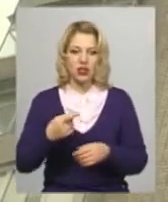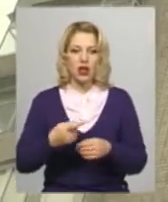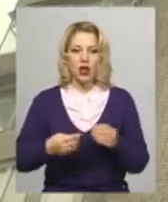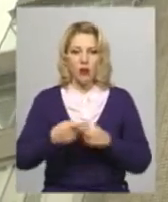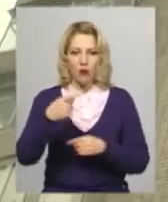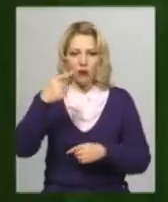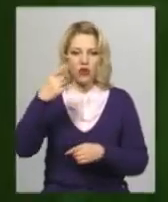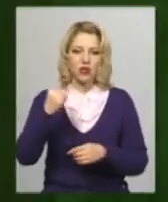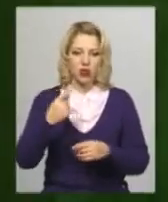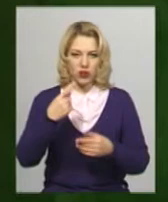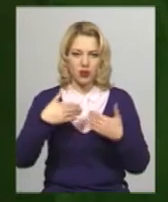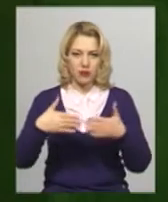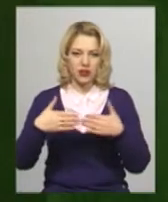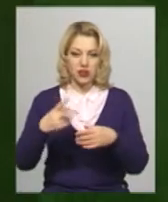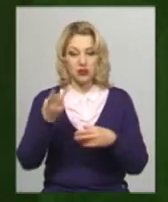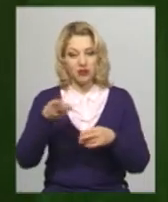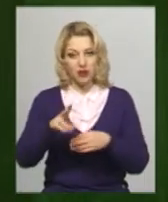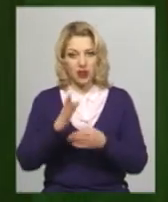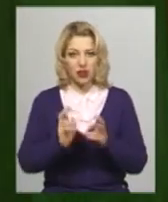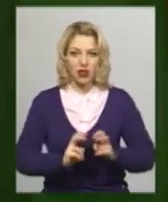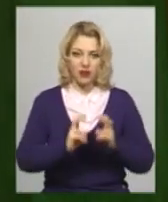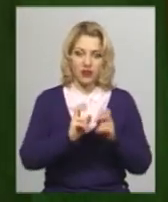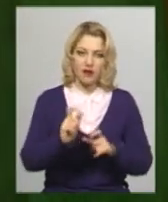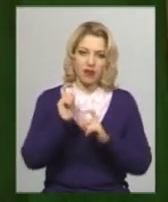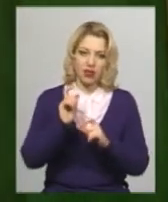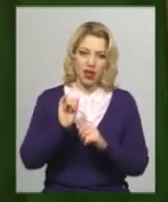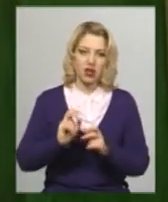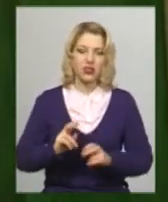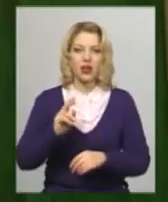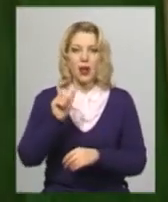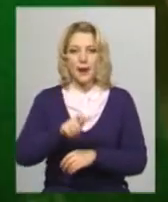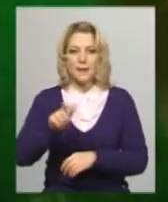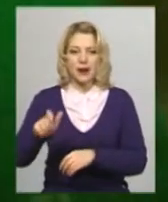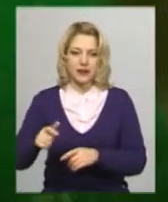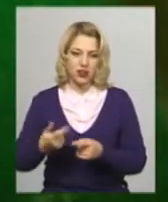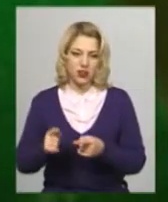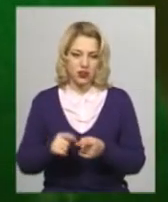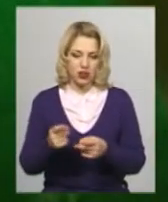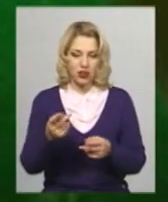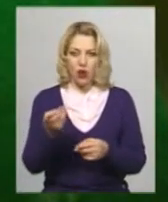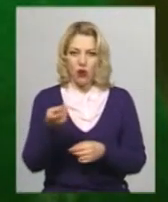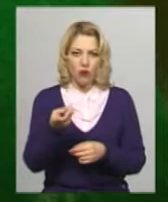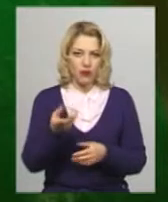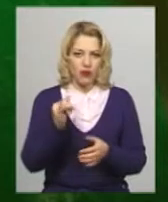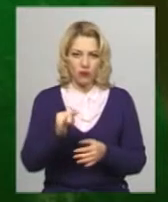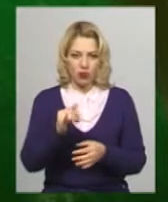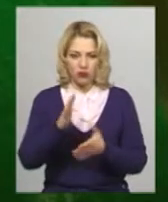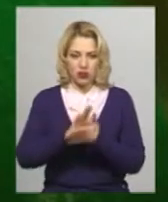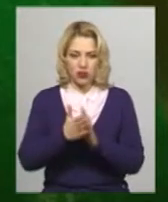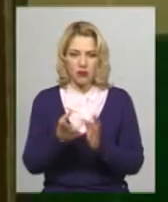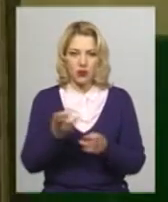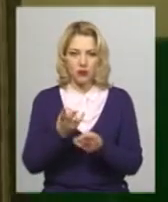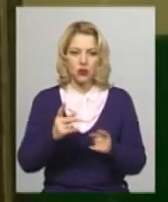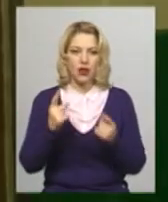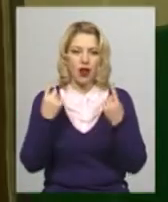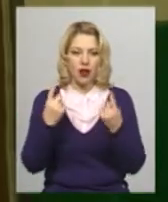83 квартири. В ньому два ліфти – вантажний та пасажирський. Обидва часто виходять з ладу та потребують капітального ремонту, розповідає один з мешканців